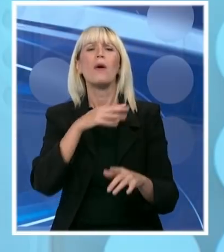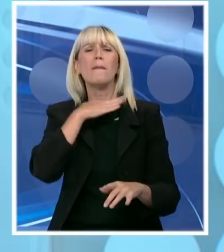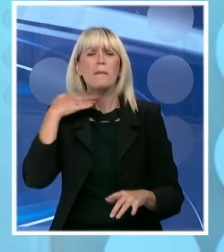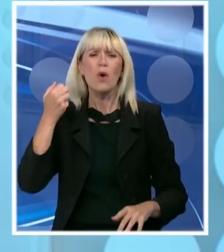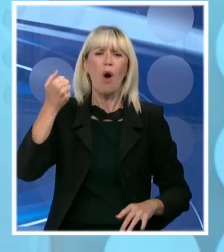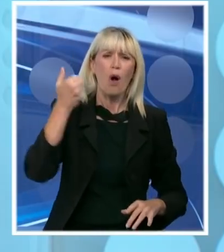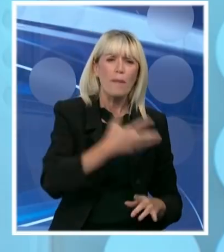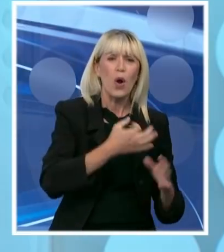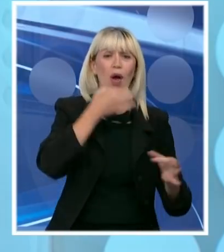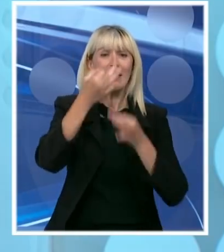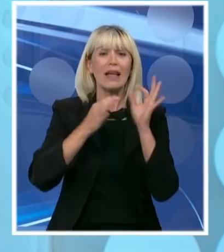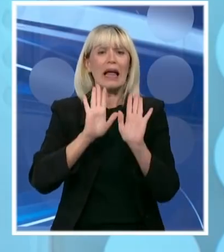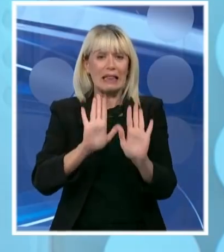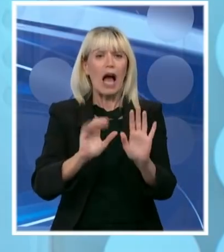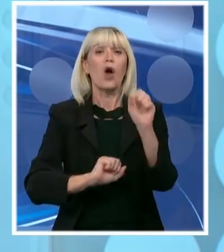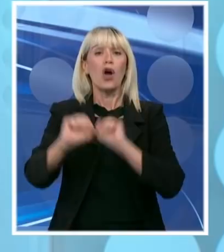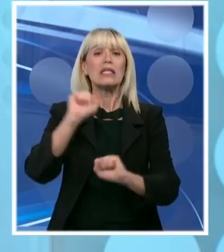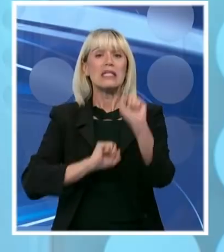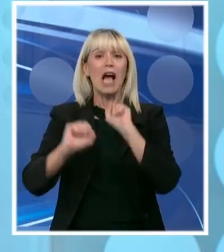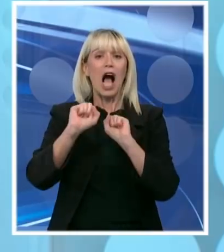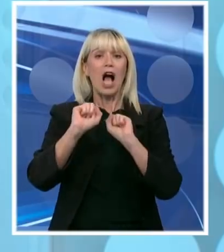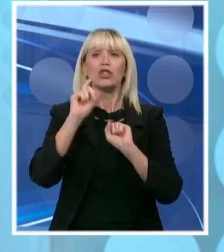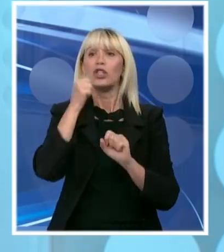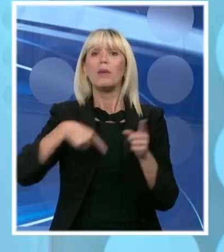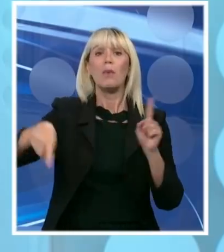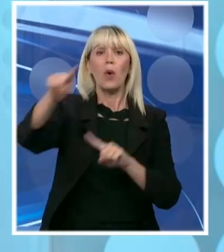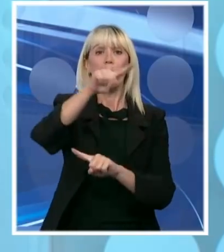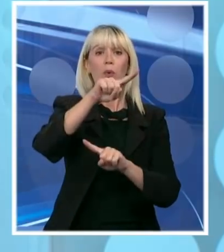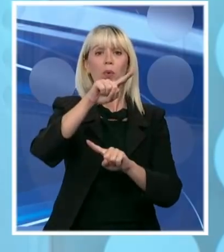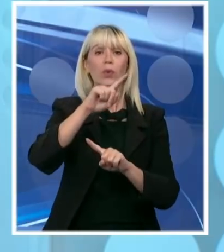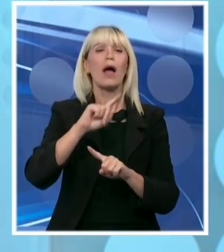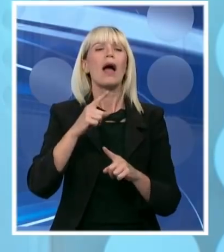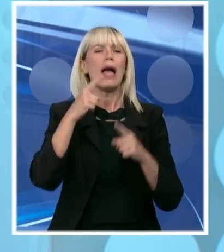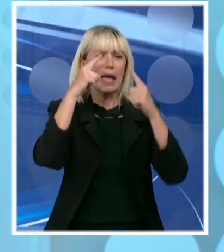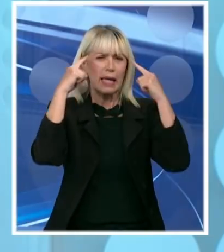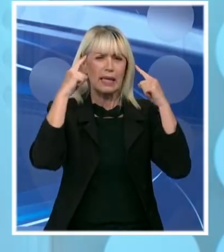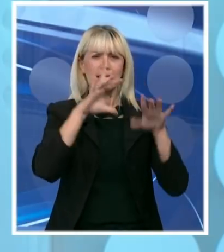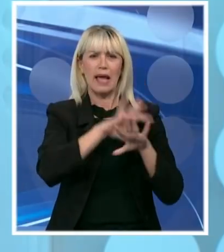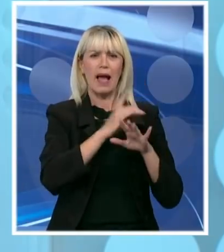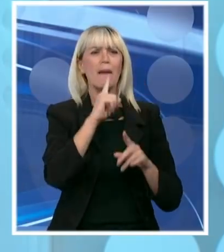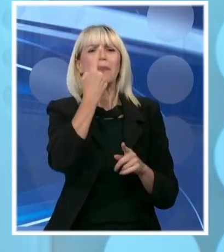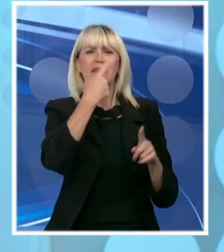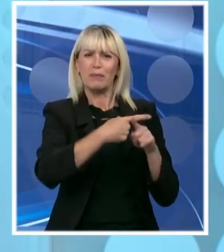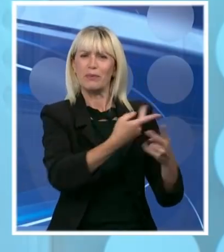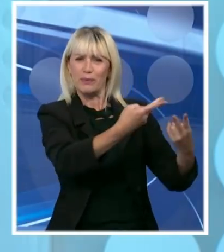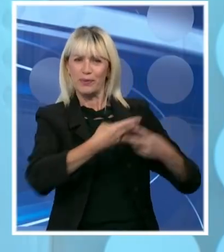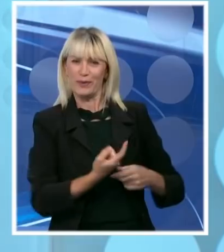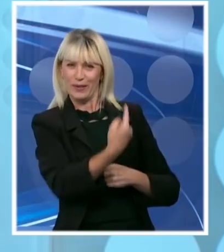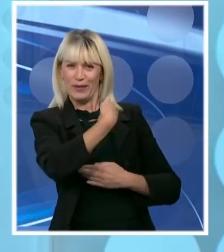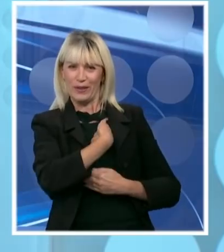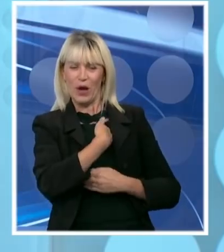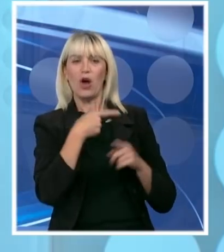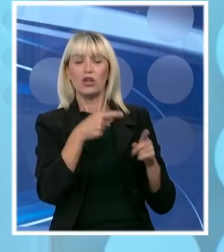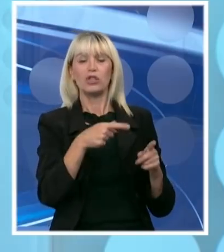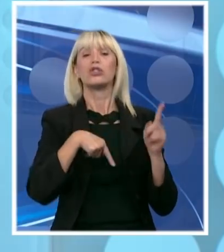zaštitimo ljude. Mi smo u razgovoru sa kineskim lakarima, kada su oni prvi put došli kod nas, rekli su nam, trpećete političke